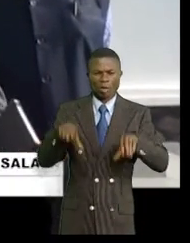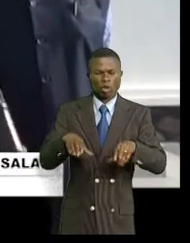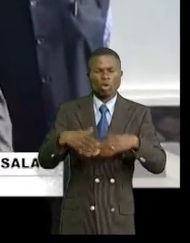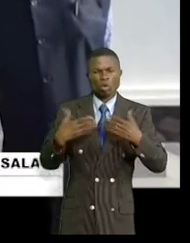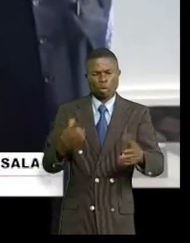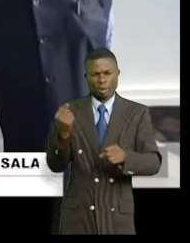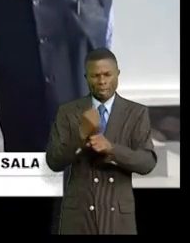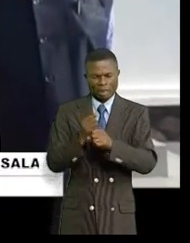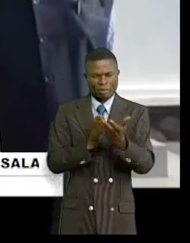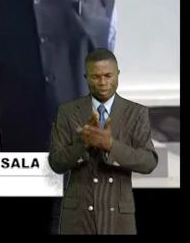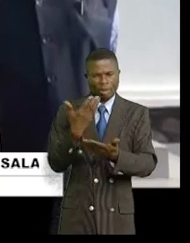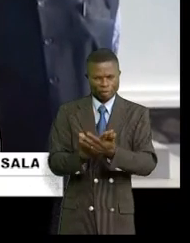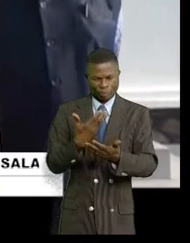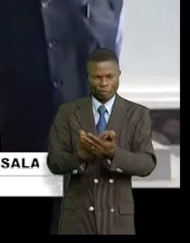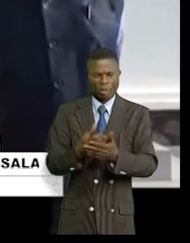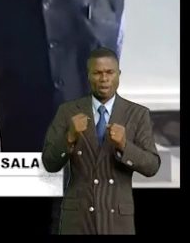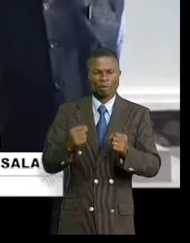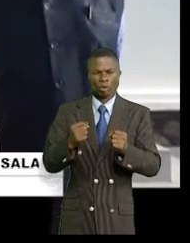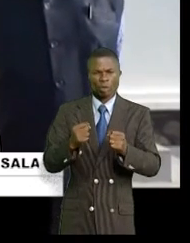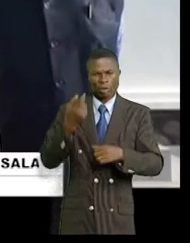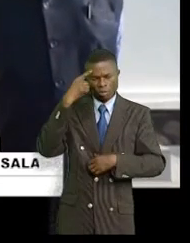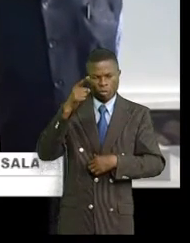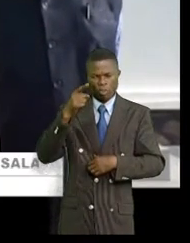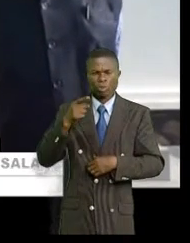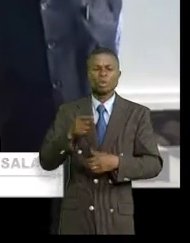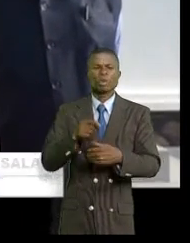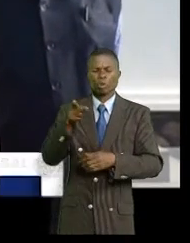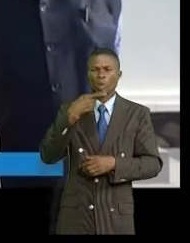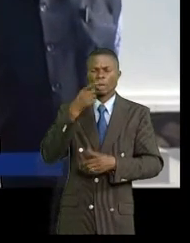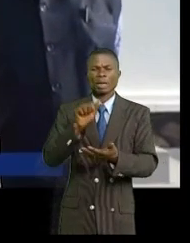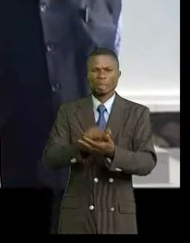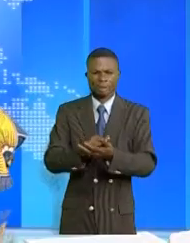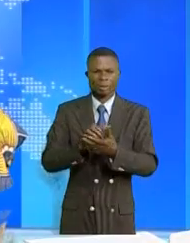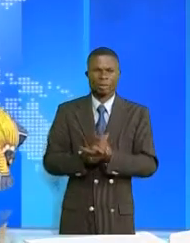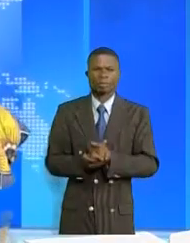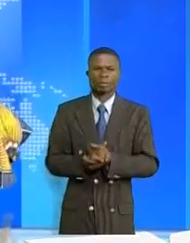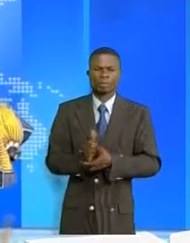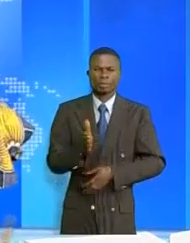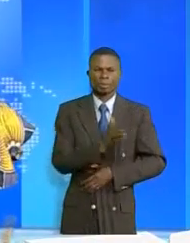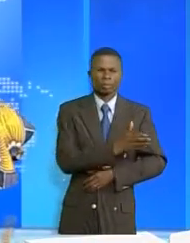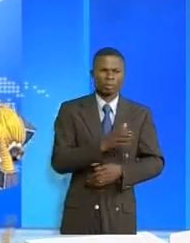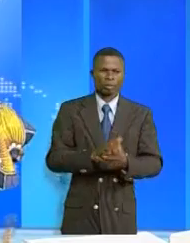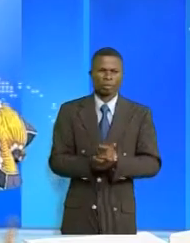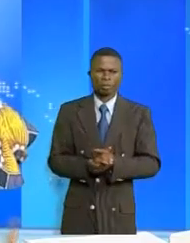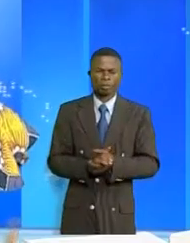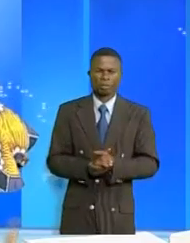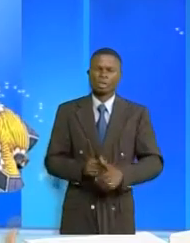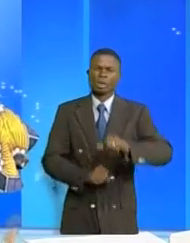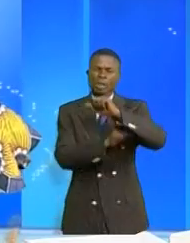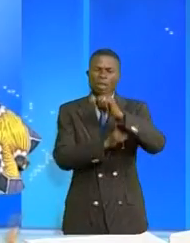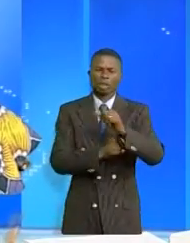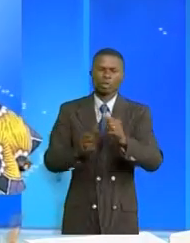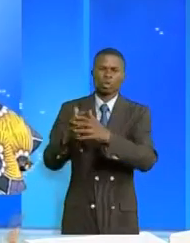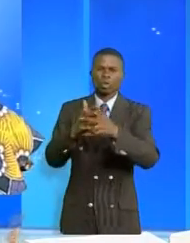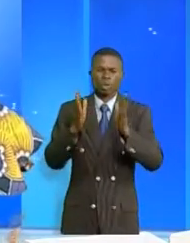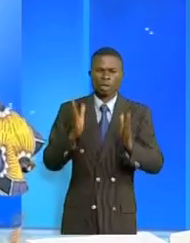'agir de manière rapide et efficace, a conclu François Grignon. L'apport des États-Unis aux droits humains,